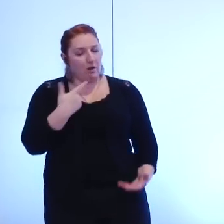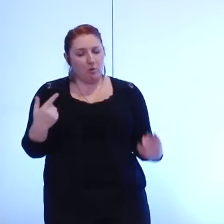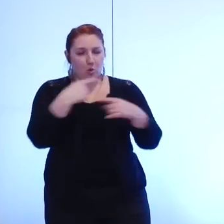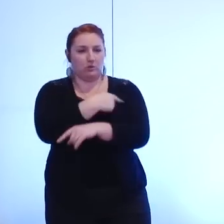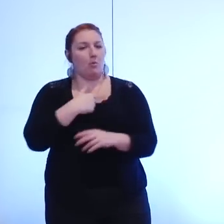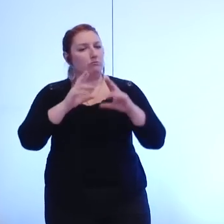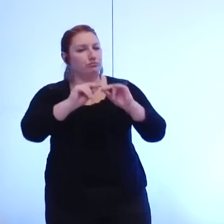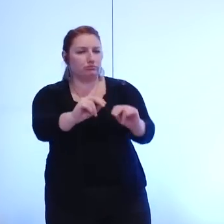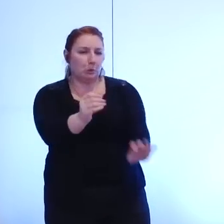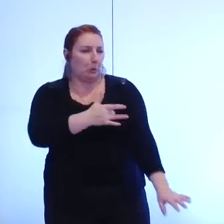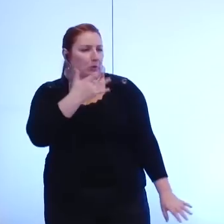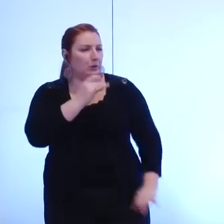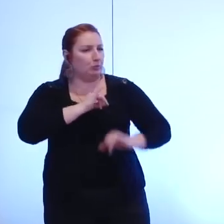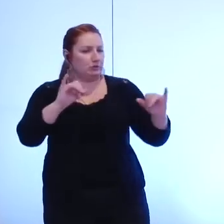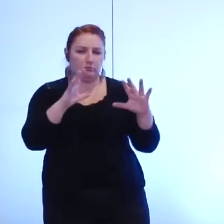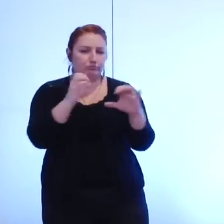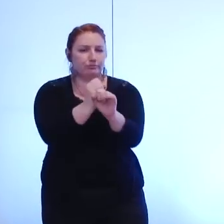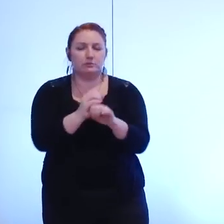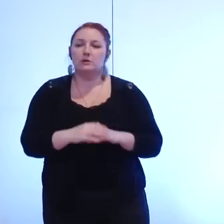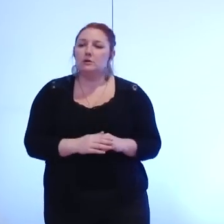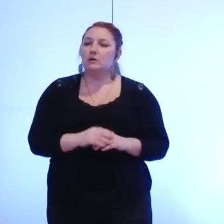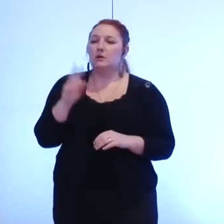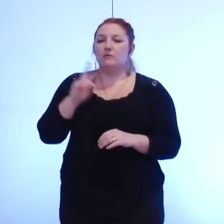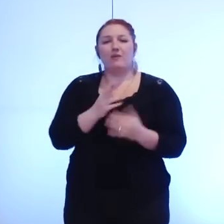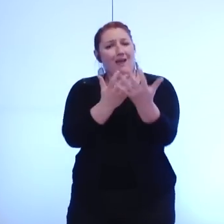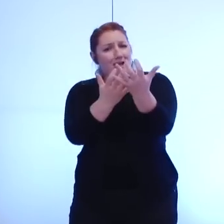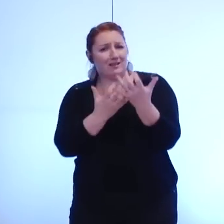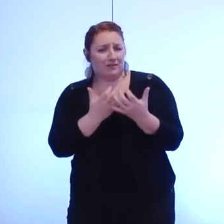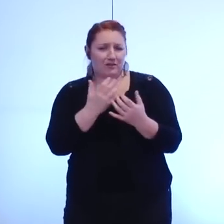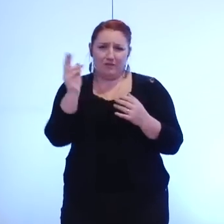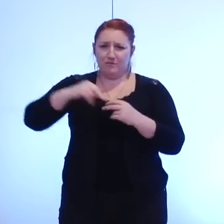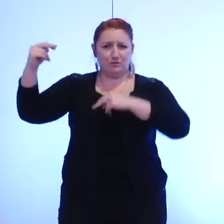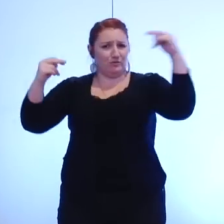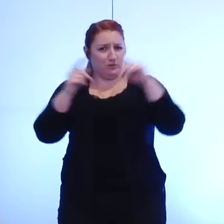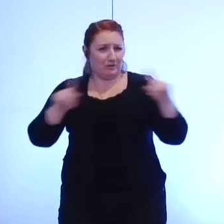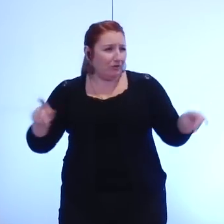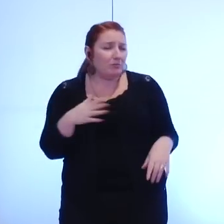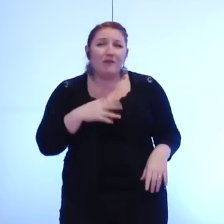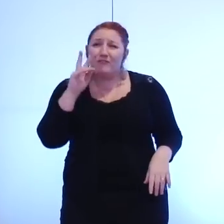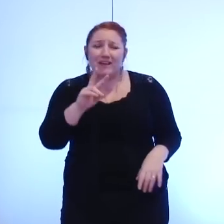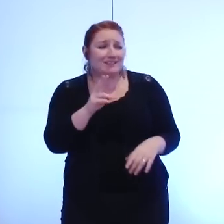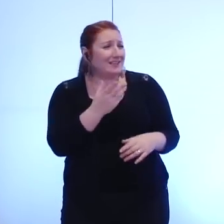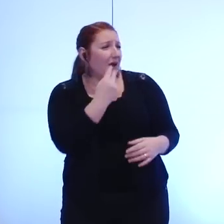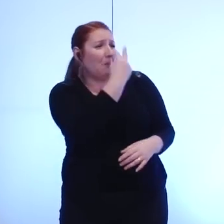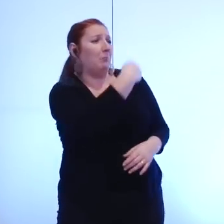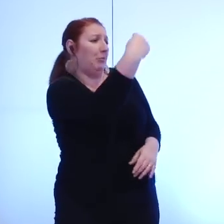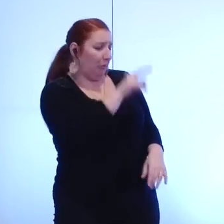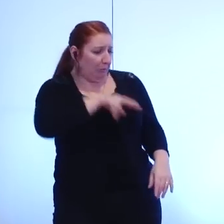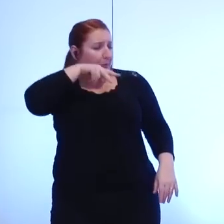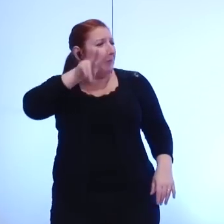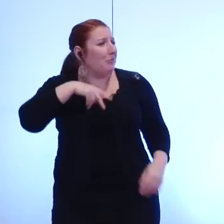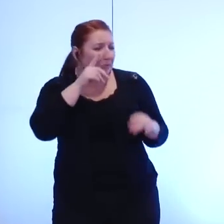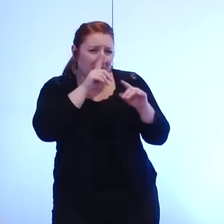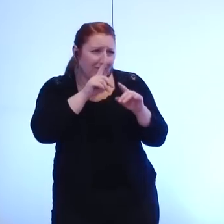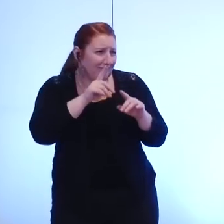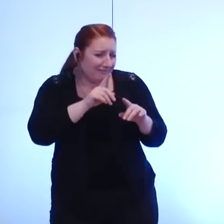donc je pense qu'on n'a pas la même notion effectivement de'attractivité mais c'est pas ça qui compte c'est pas votre notion et la mienne ce qui compte c'est celle des décideurs